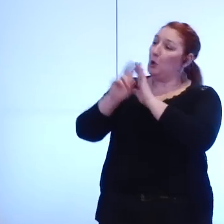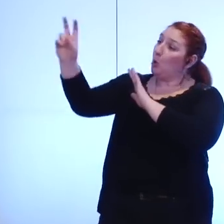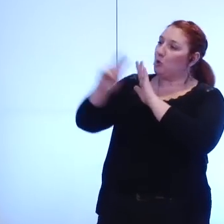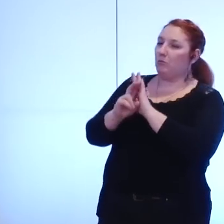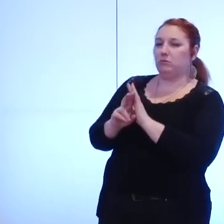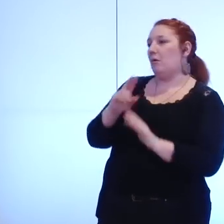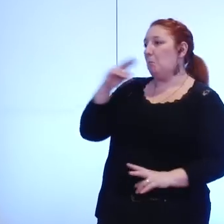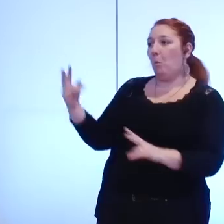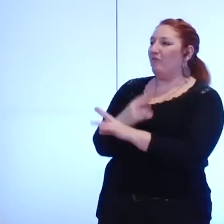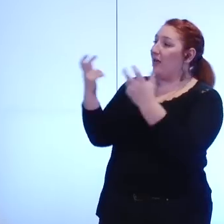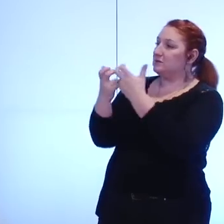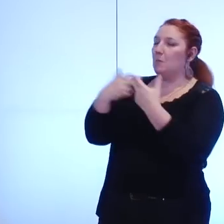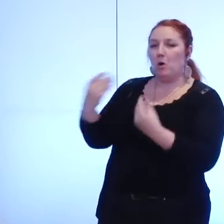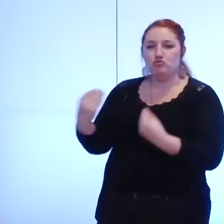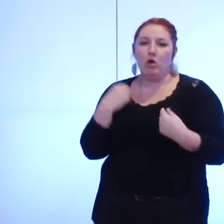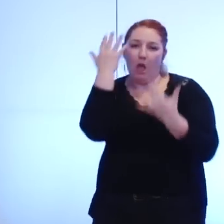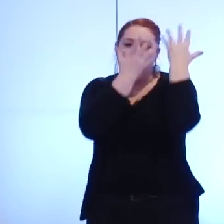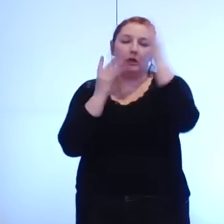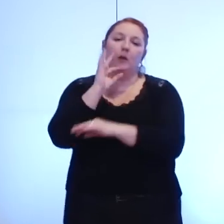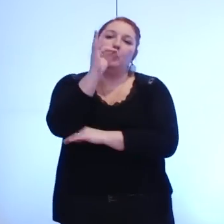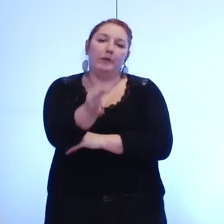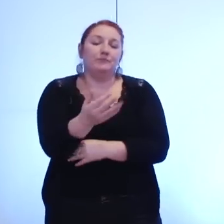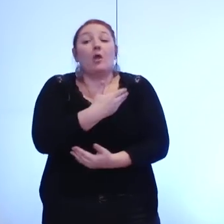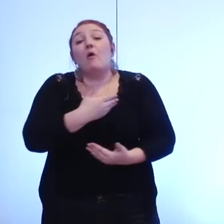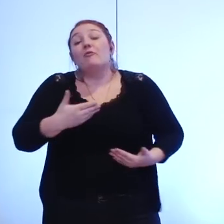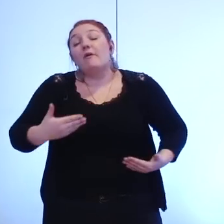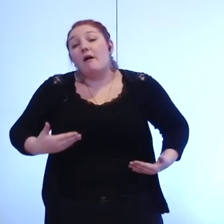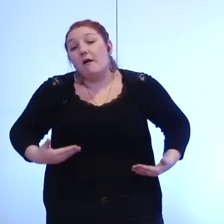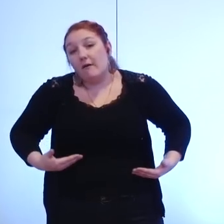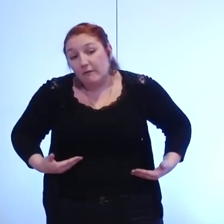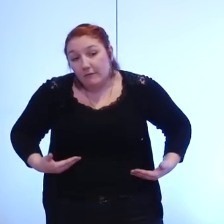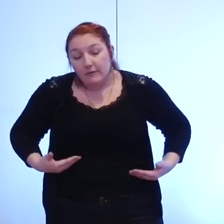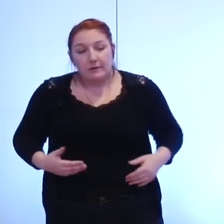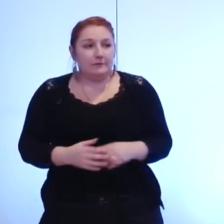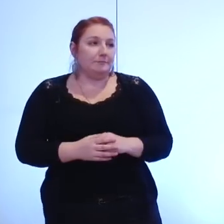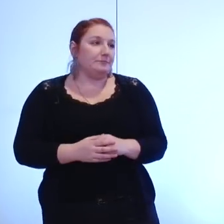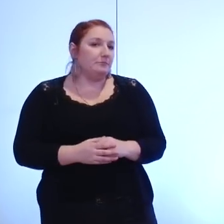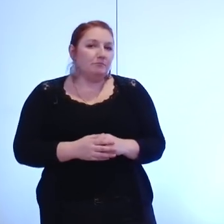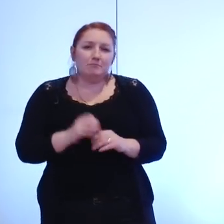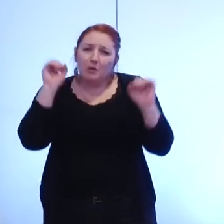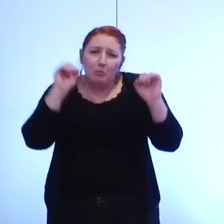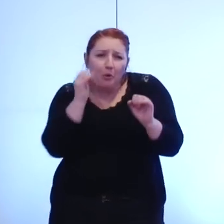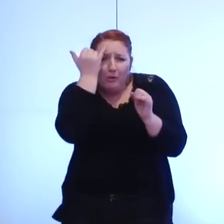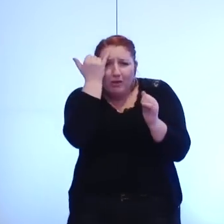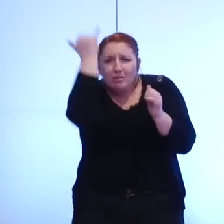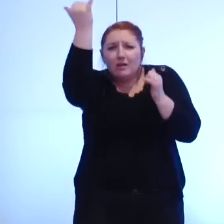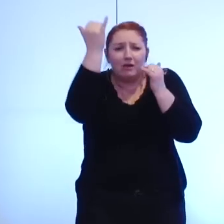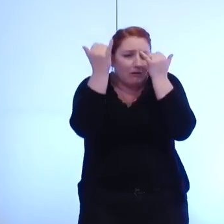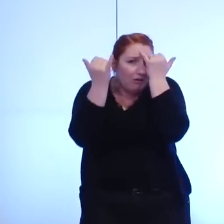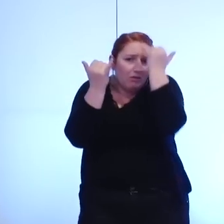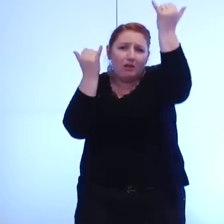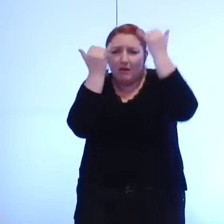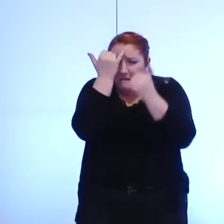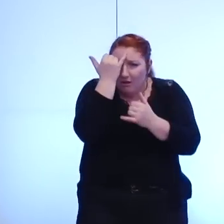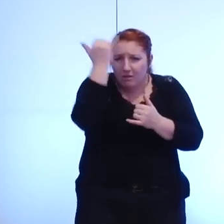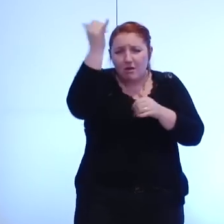en ce sens enfin pour terminer de beaucoup d'idées sont possibles encore au niveau de la métro